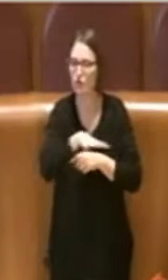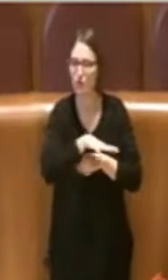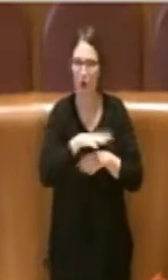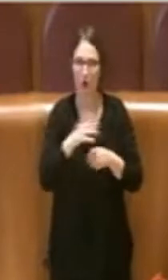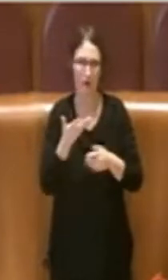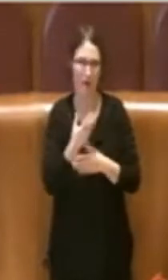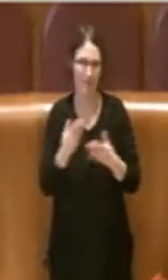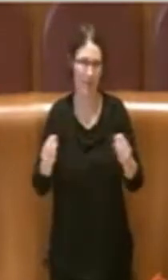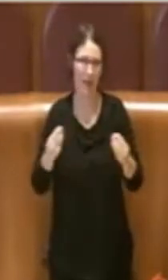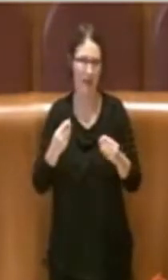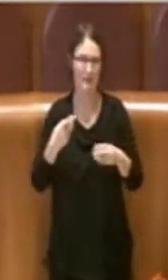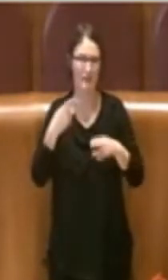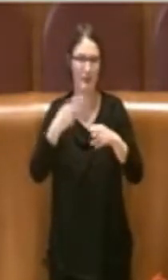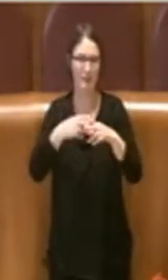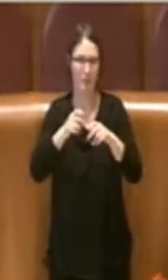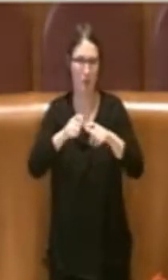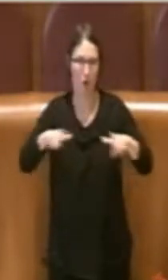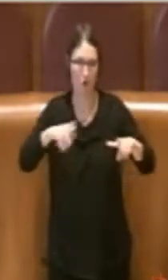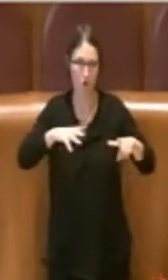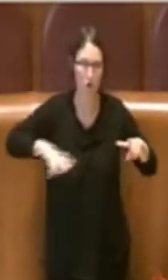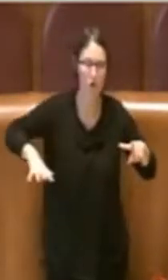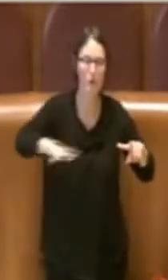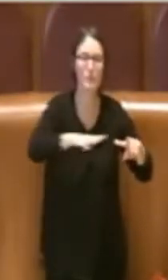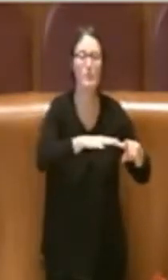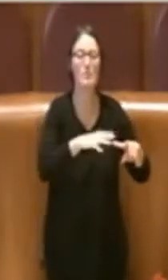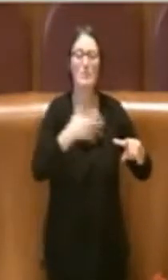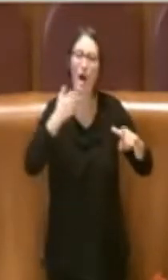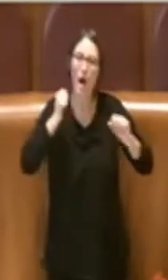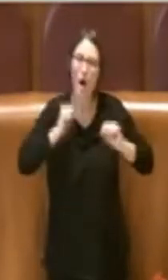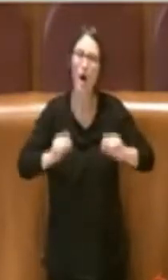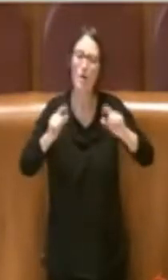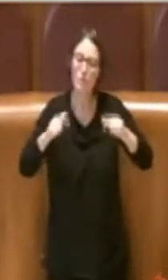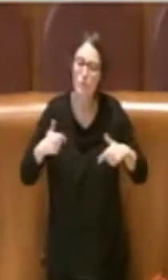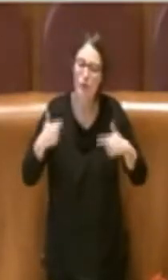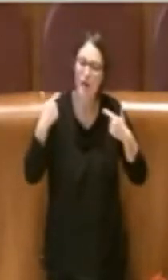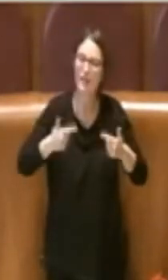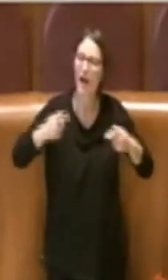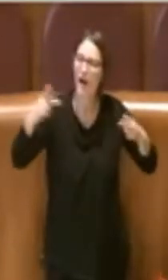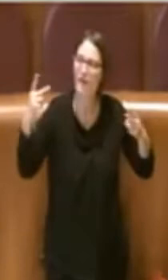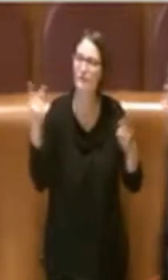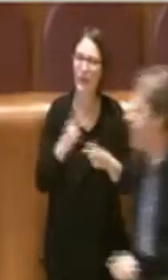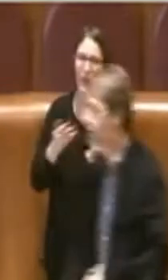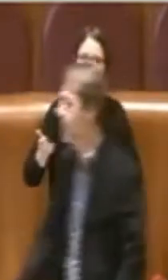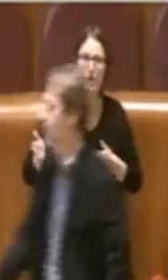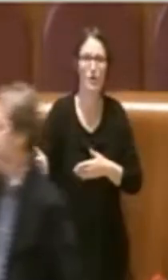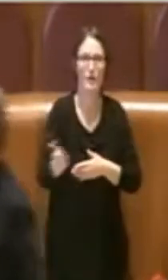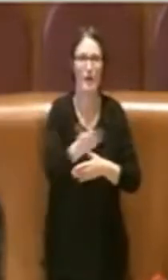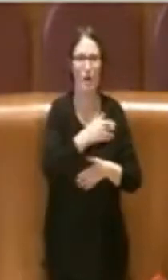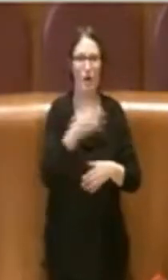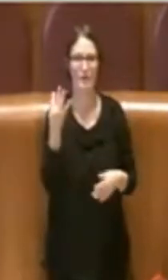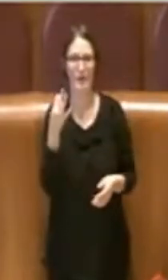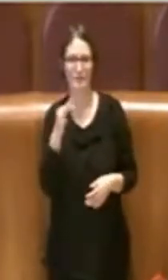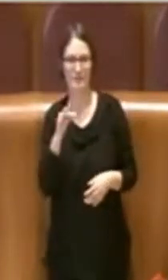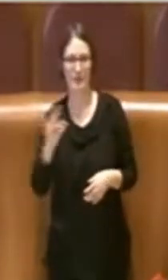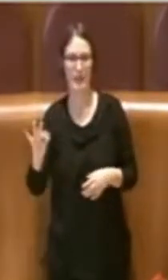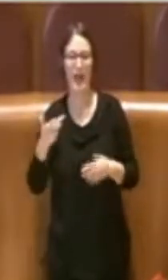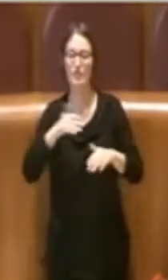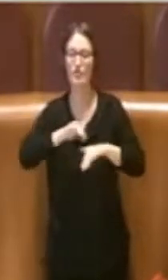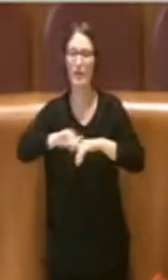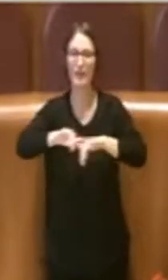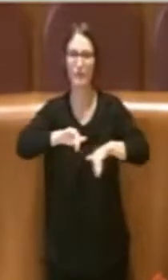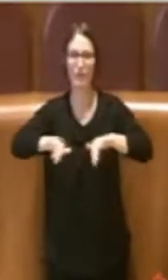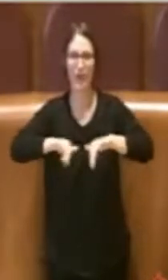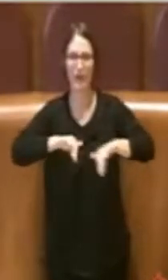contribuire socialmente a una raccolta più efficace, a una differenziata di qualità